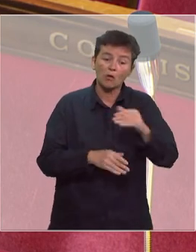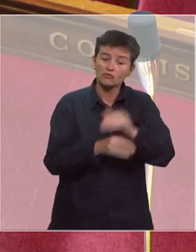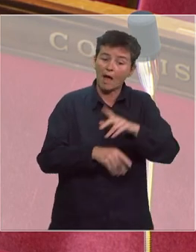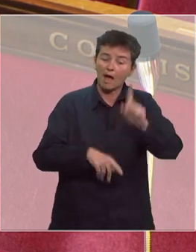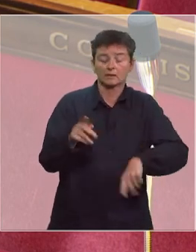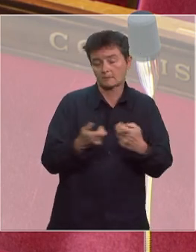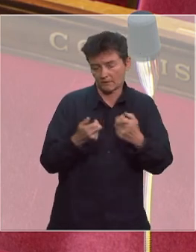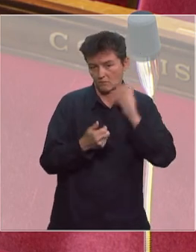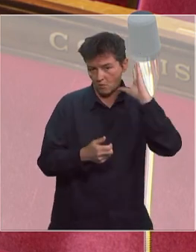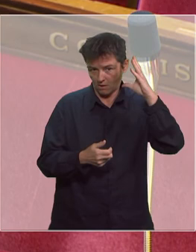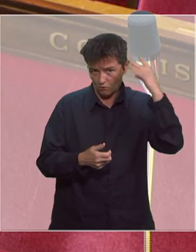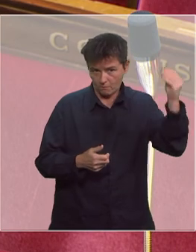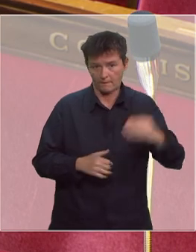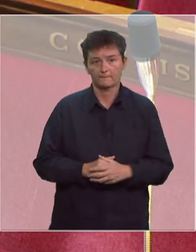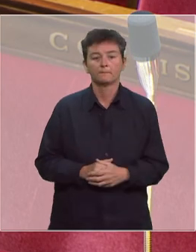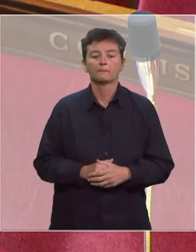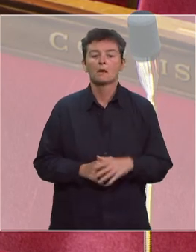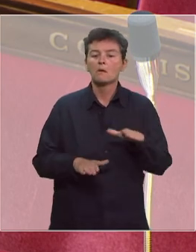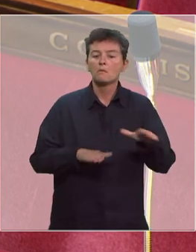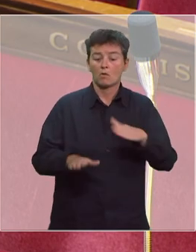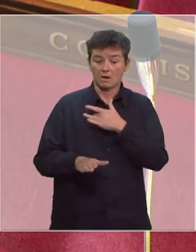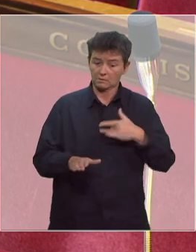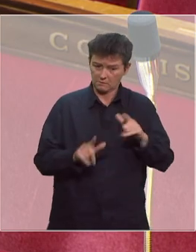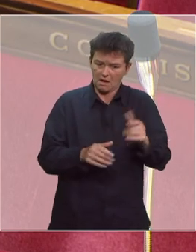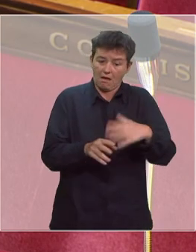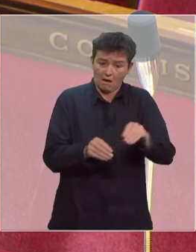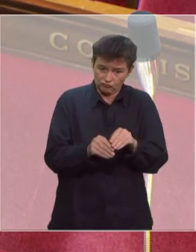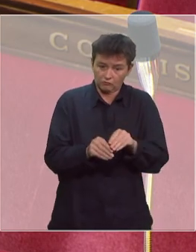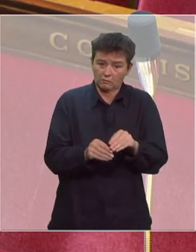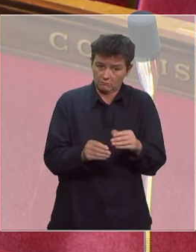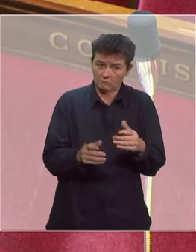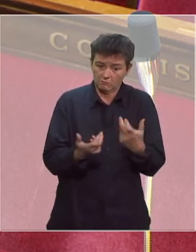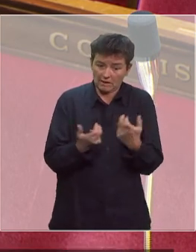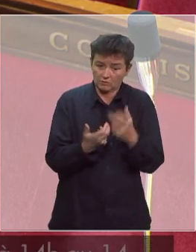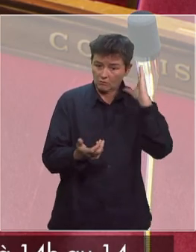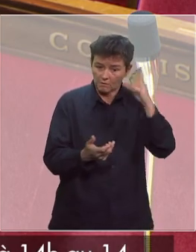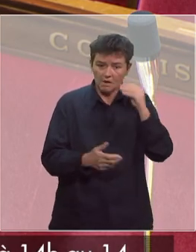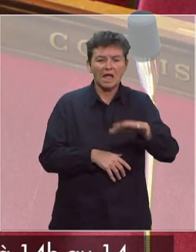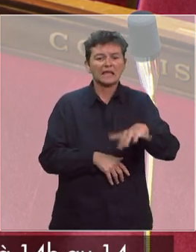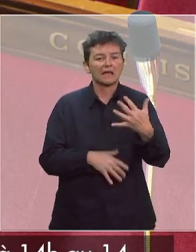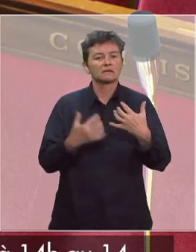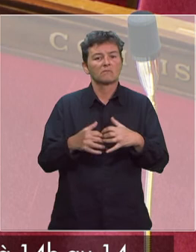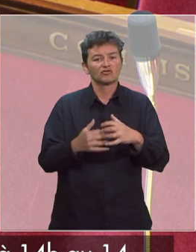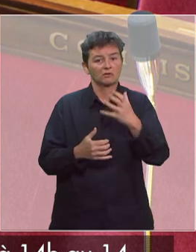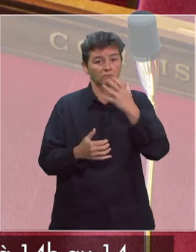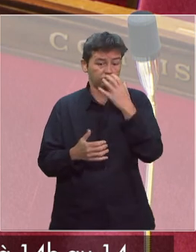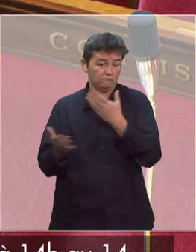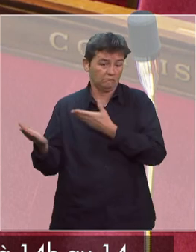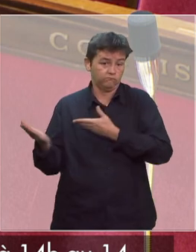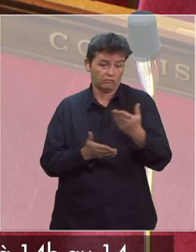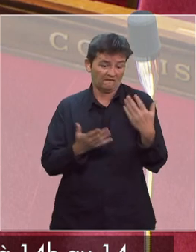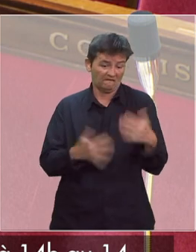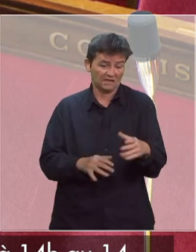Concernant les moyens sanitaires, ils ont été renforcés et ça continue pour la Guadeloupe. Plus précisément, 15 respirateurs viennent d'arriver en